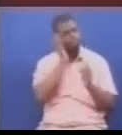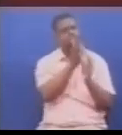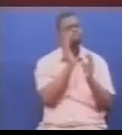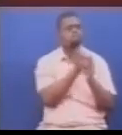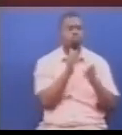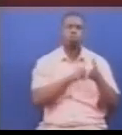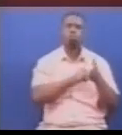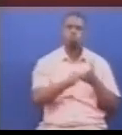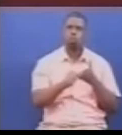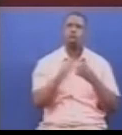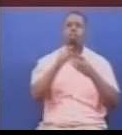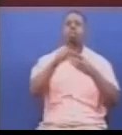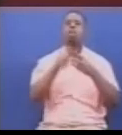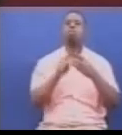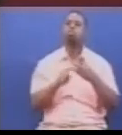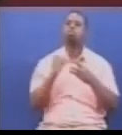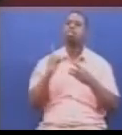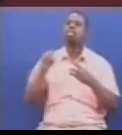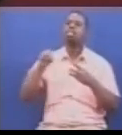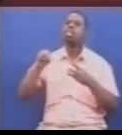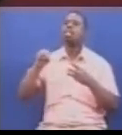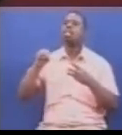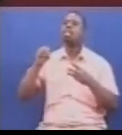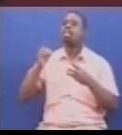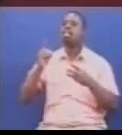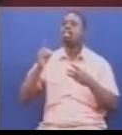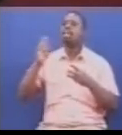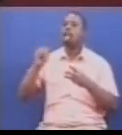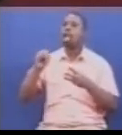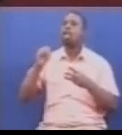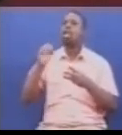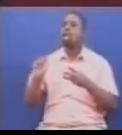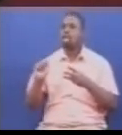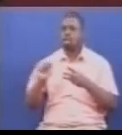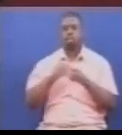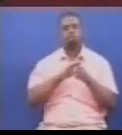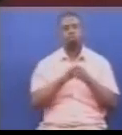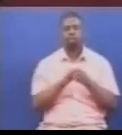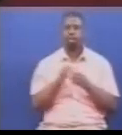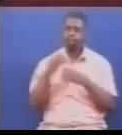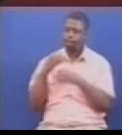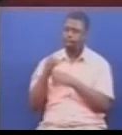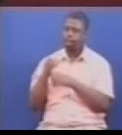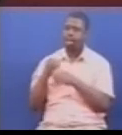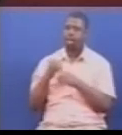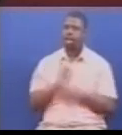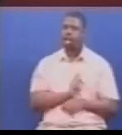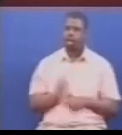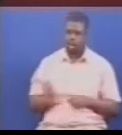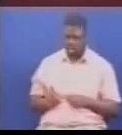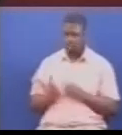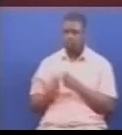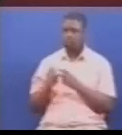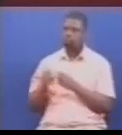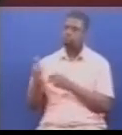vipimo vya vina saba, yani DNA, ili vitumike katika maabara za kanda, na hivyo kusogeza huduma karibu zaidi na